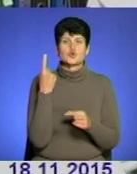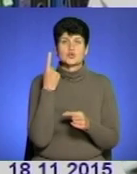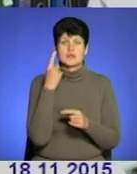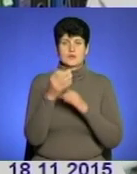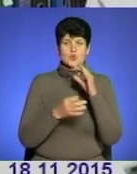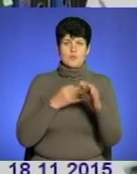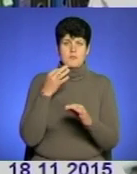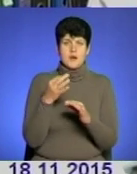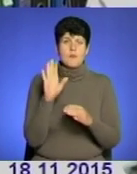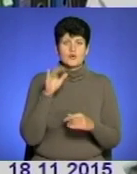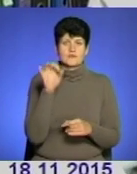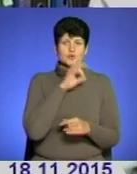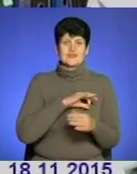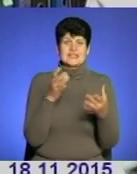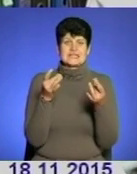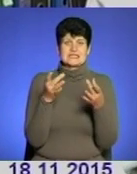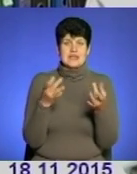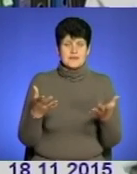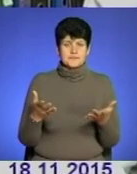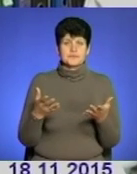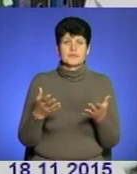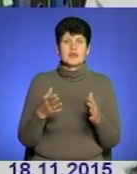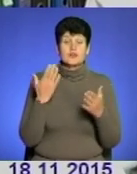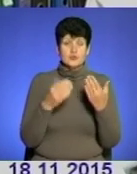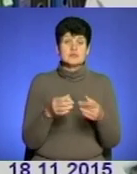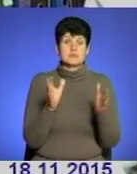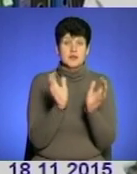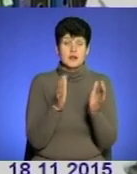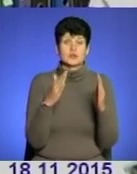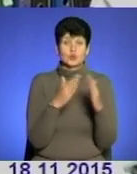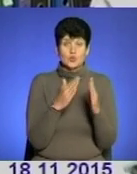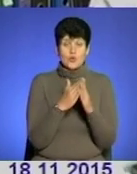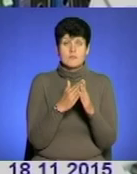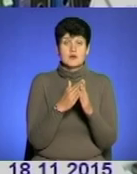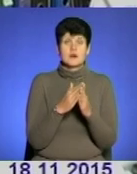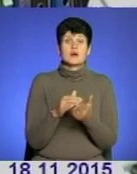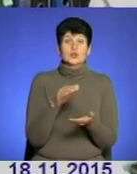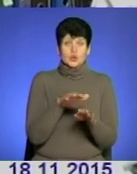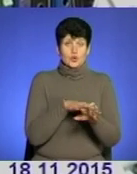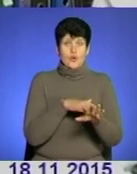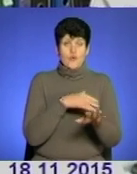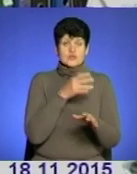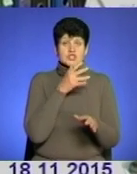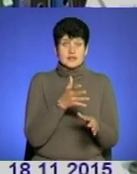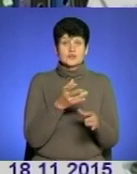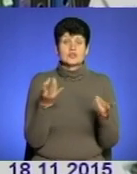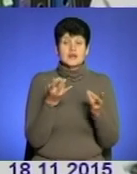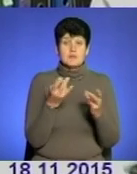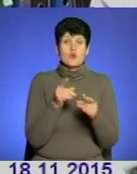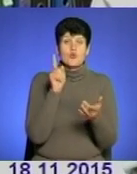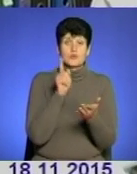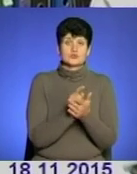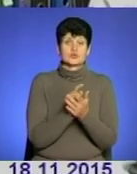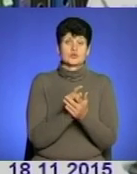використання після цього в лисорому вигляді. Якщо вже зберігаєте таку воду в домашніх умовах, ємкостях довший період часу, то перед живанням її обов